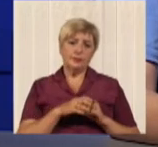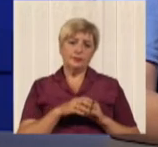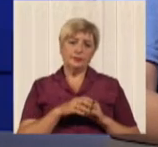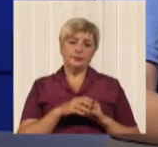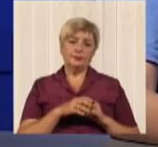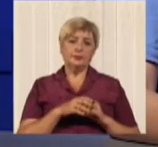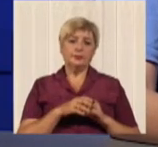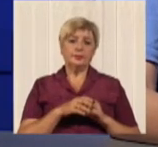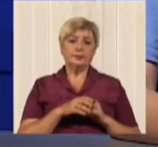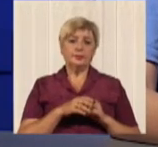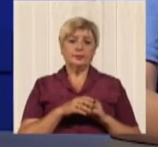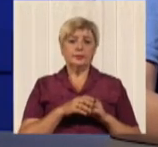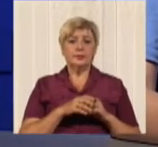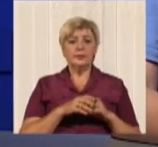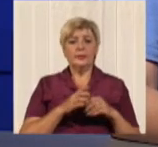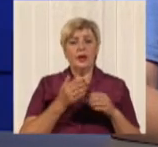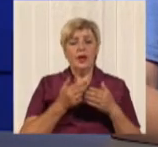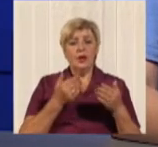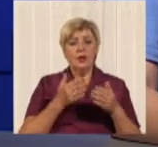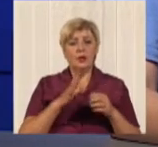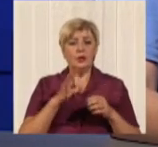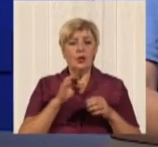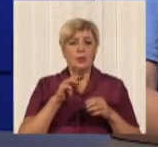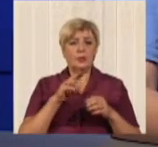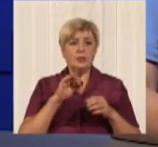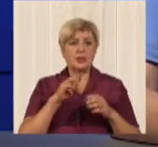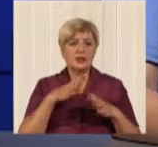коммунального предприятия в первую очередь, от оптимизиції расходів,